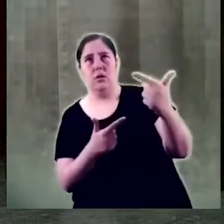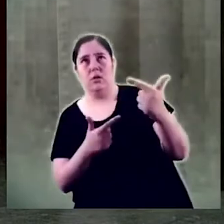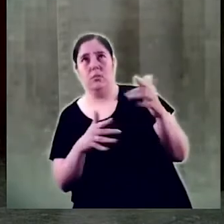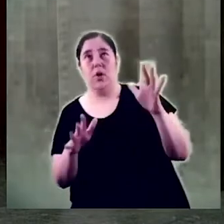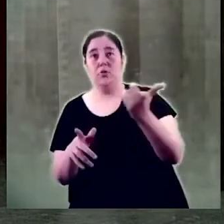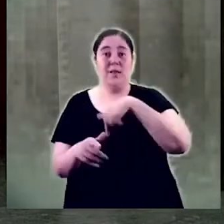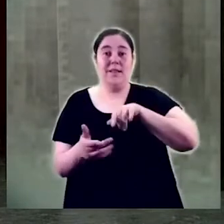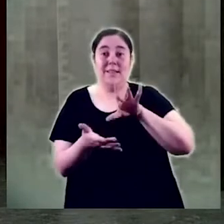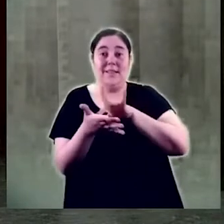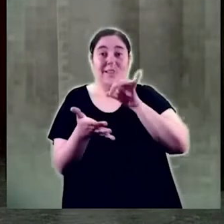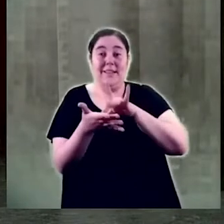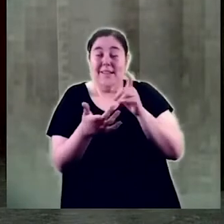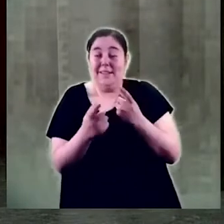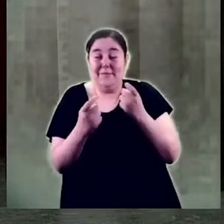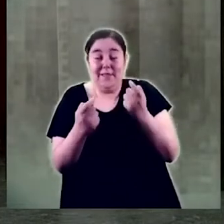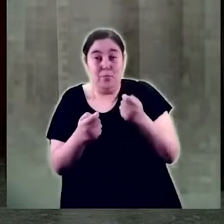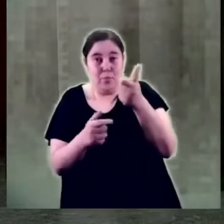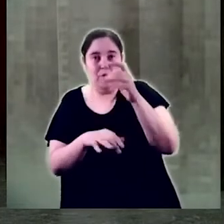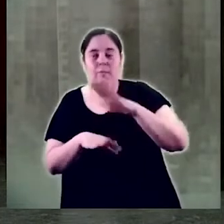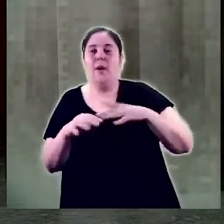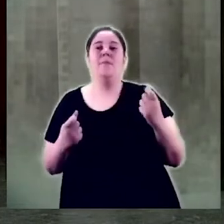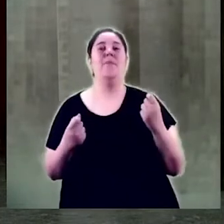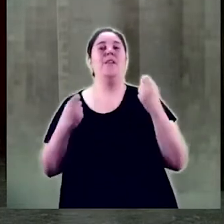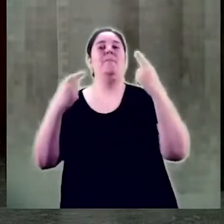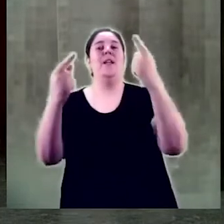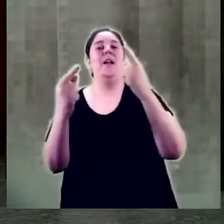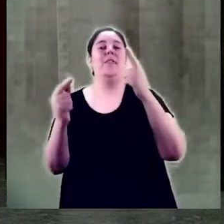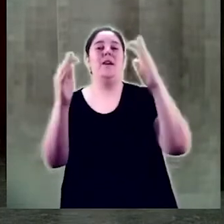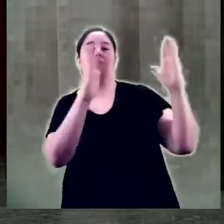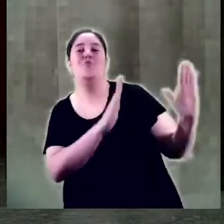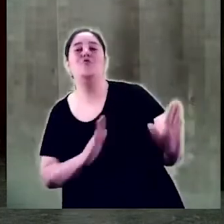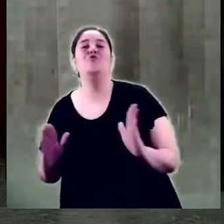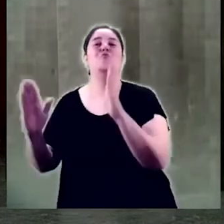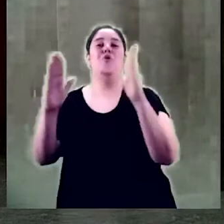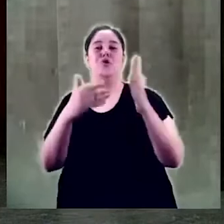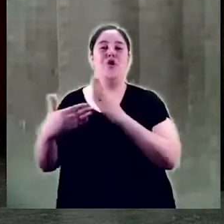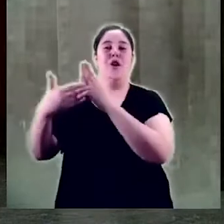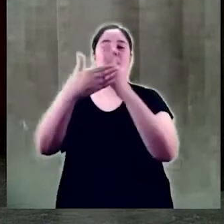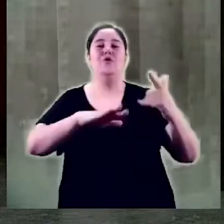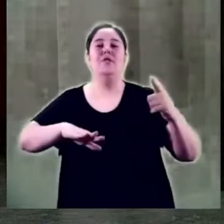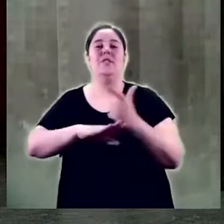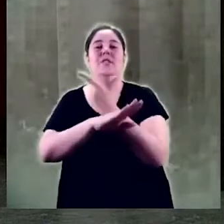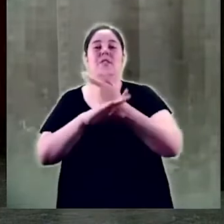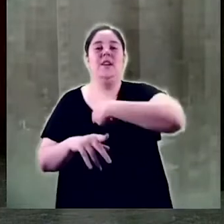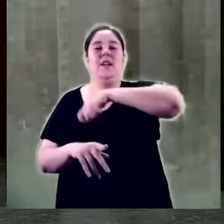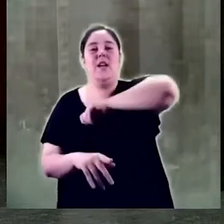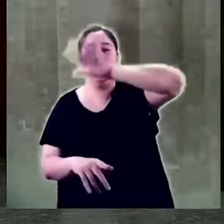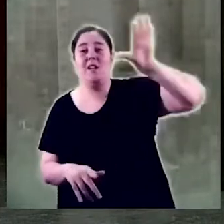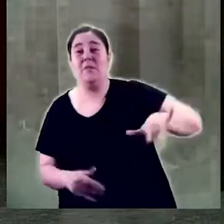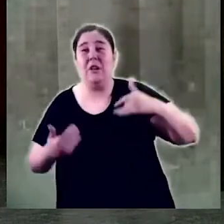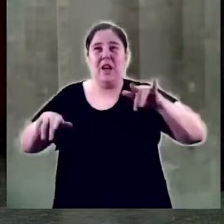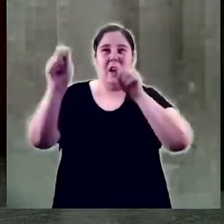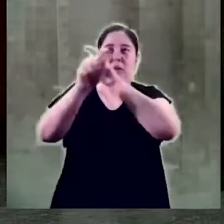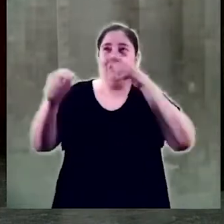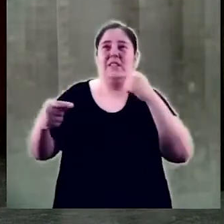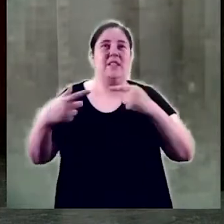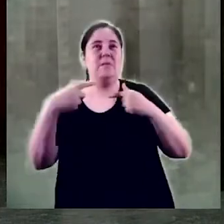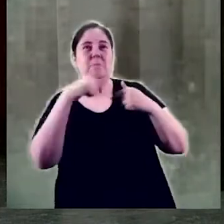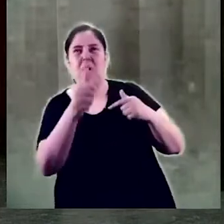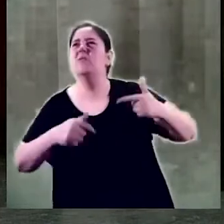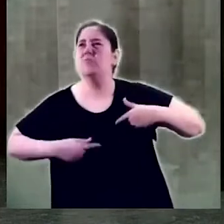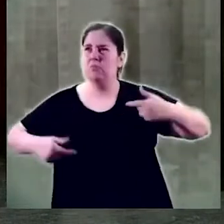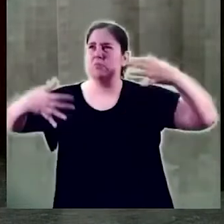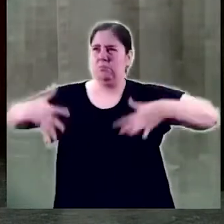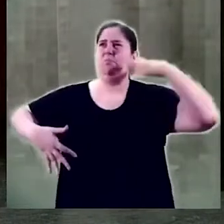d'aprovar els pocs crèdits que ens falten per esdevenir la primera promoció formada en estudis de gènere de l'Estat espanyol, l'EPS aquí en l'EPS. Ja a la